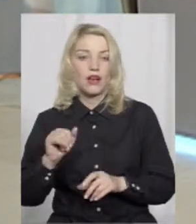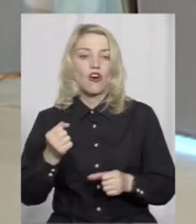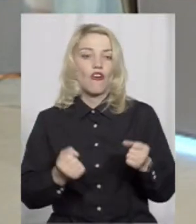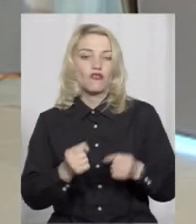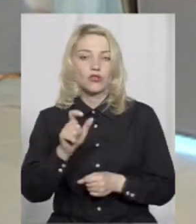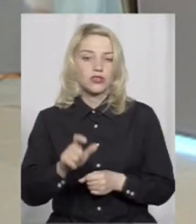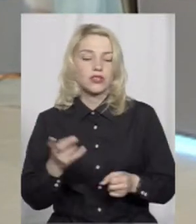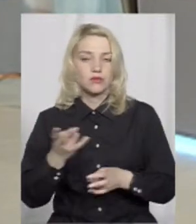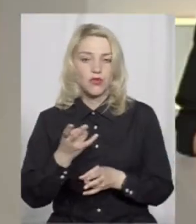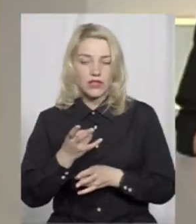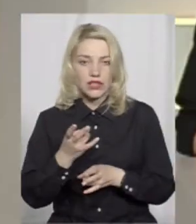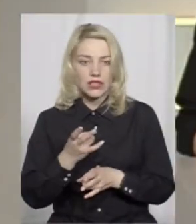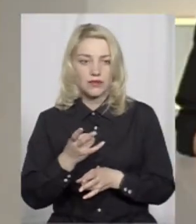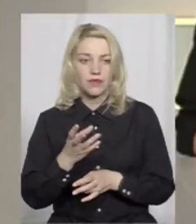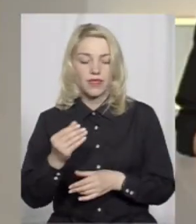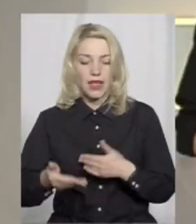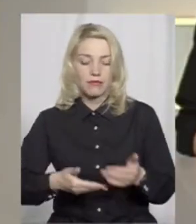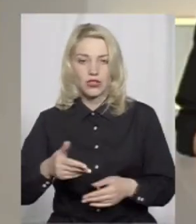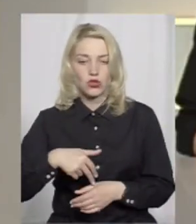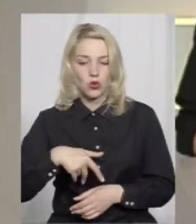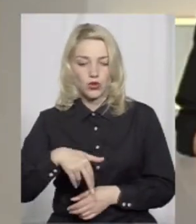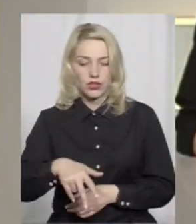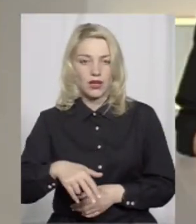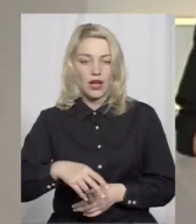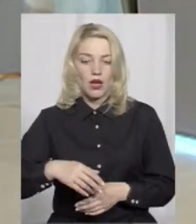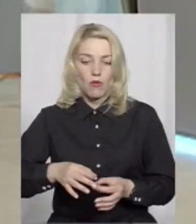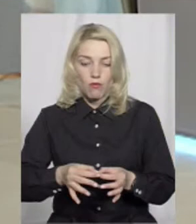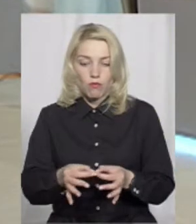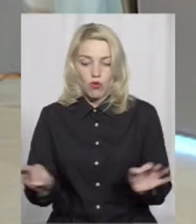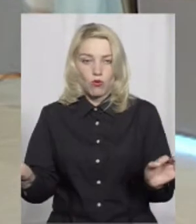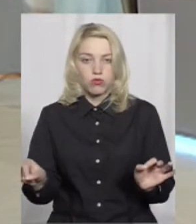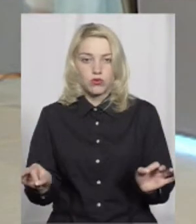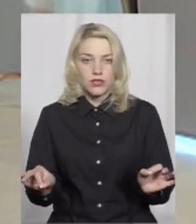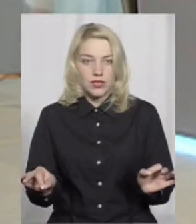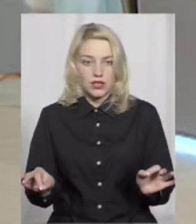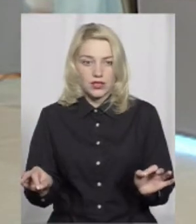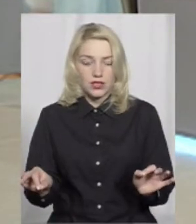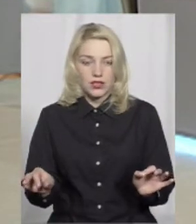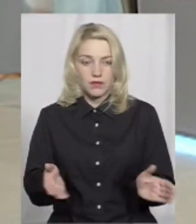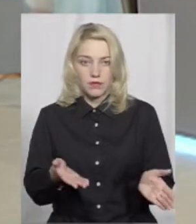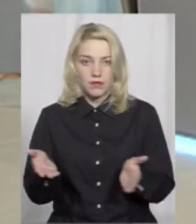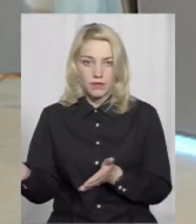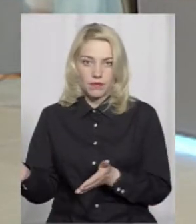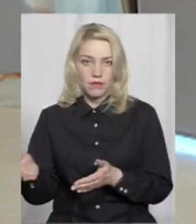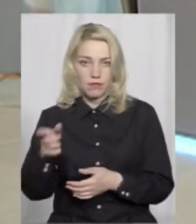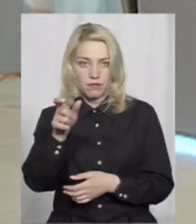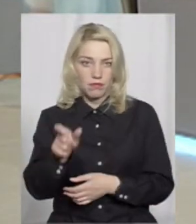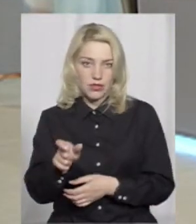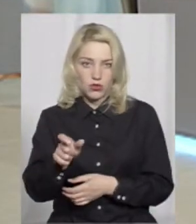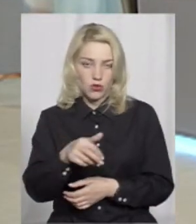Водій повинен на пішоходному переході пропустити пішохода.